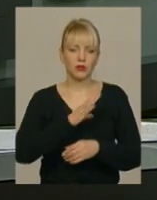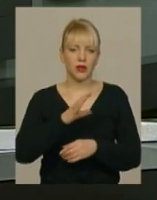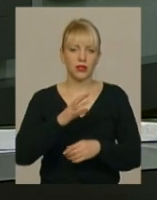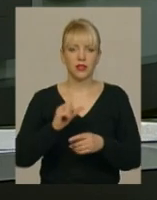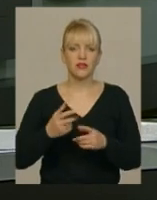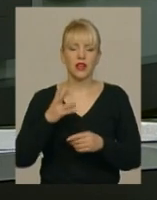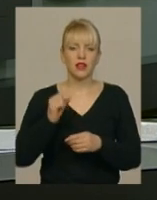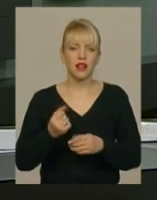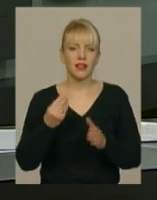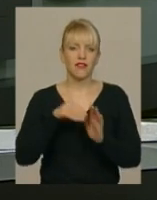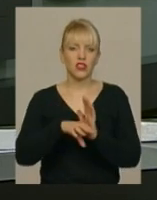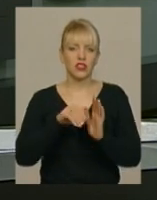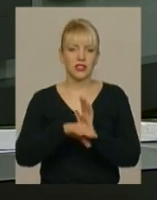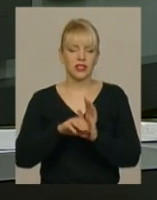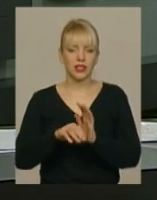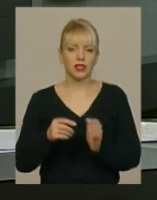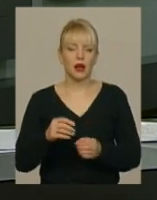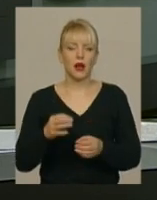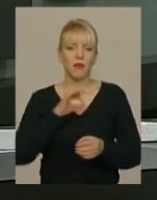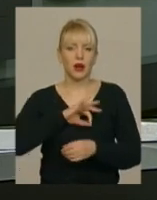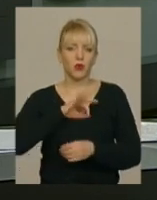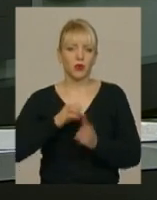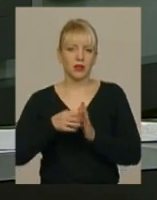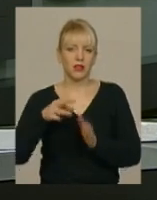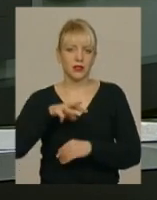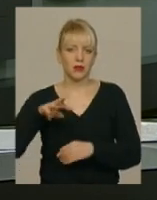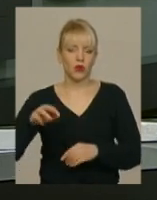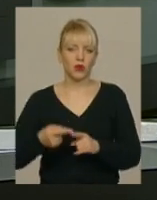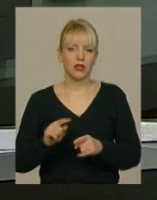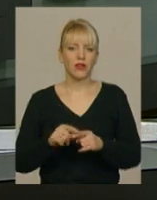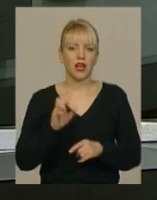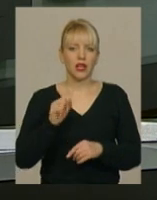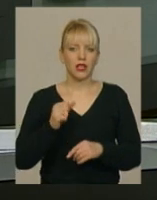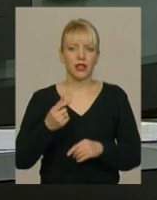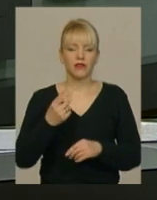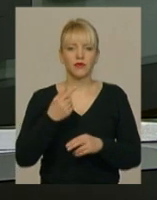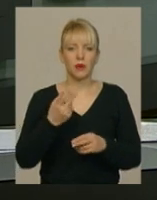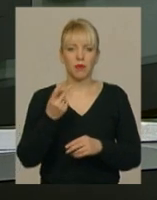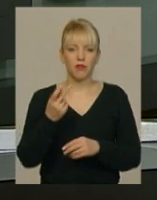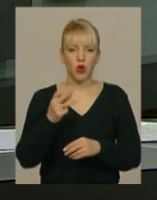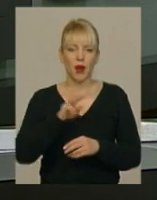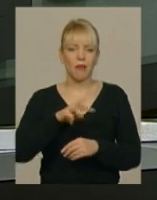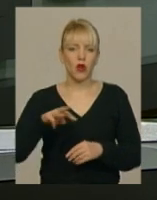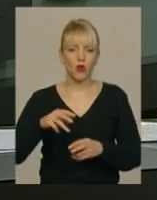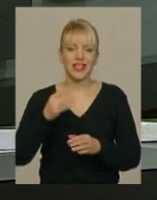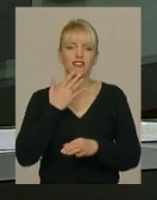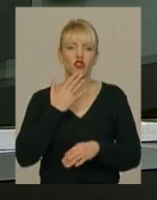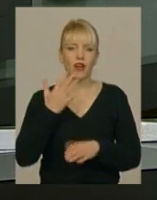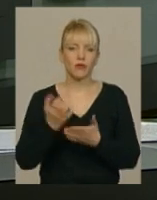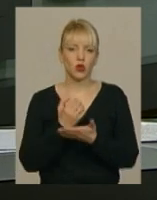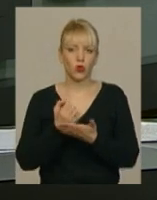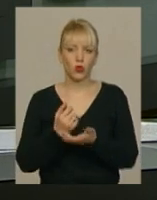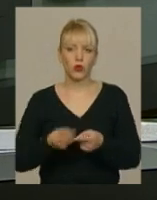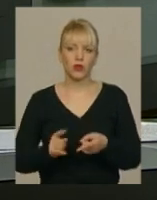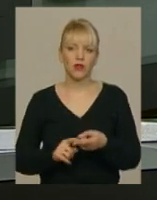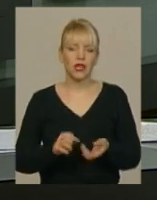рахунок інвестиційного прибутку. Житель Ярмолинець вніс у декларацію 1,5 млн грн іноземних доходів. Загалом за січень жителі області